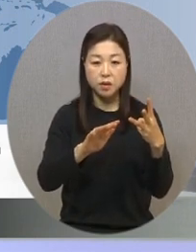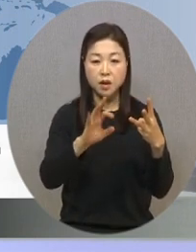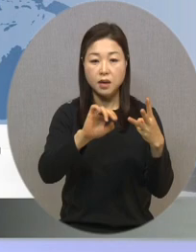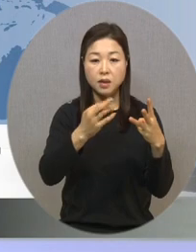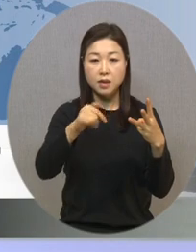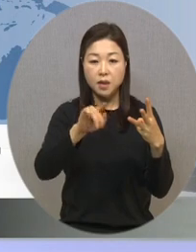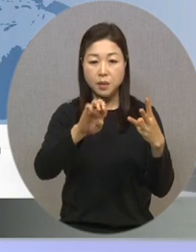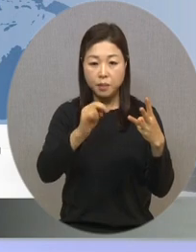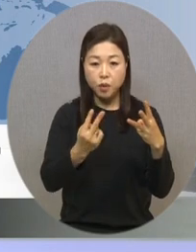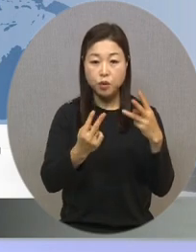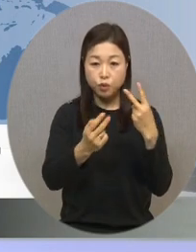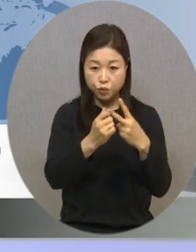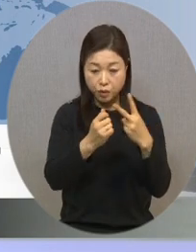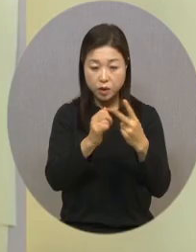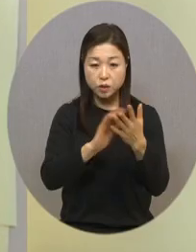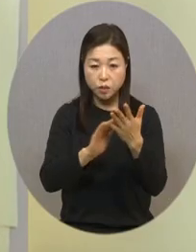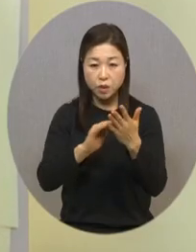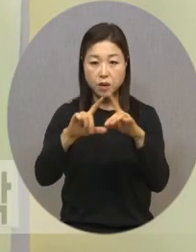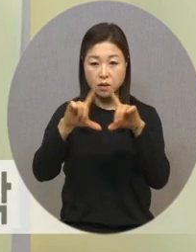스티커입니다.